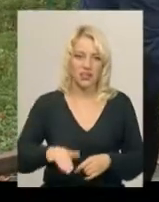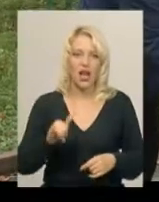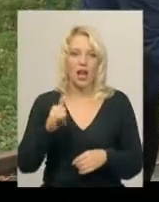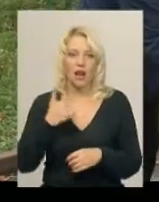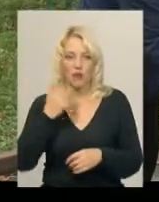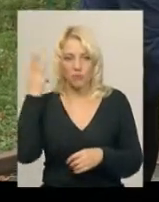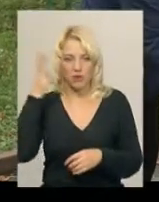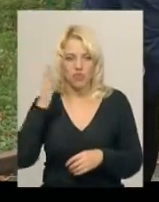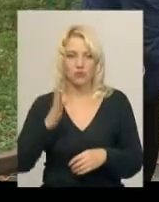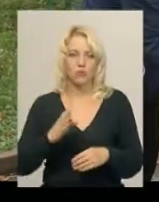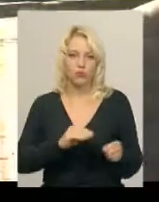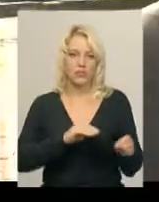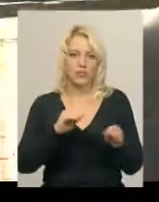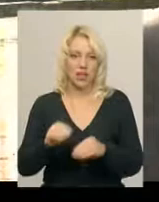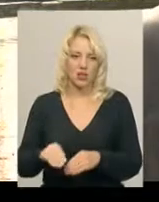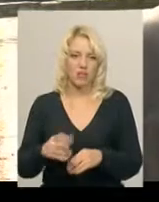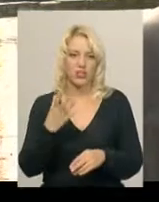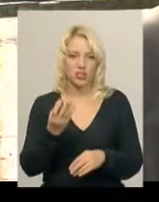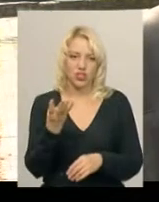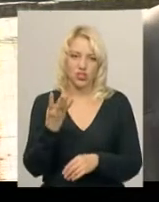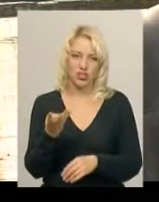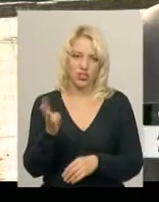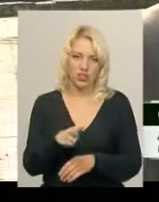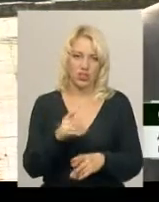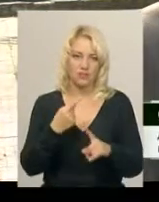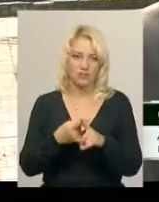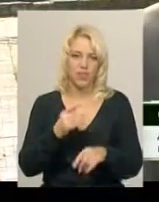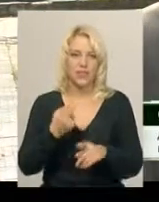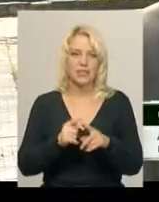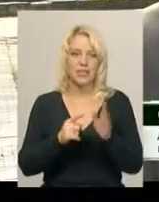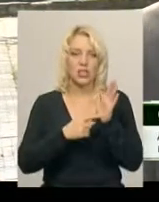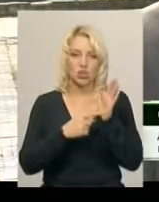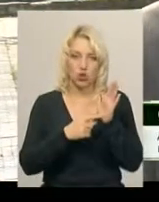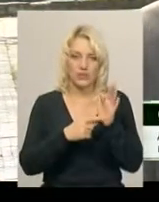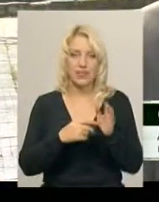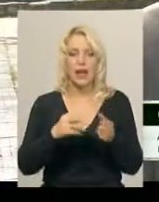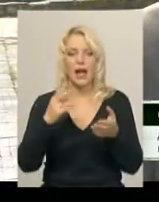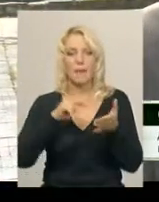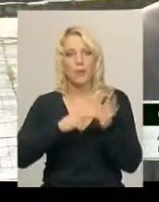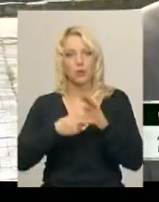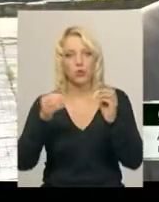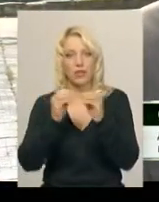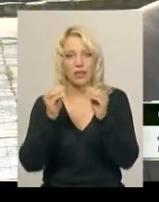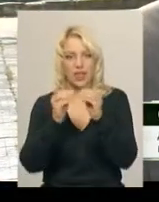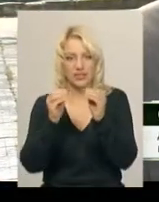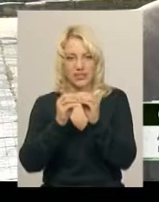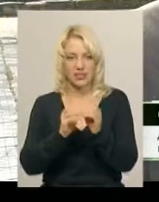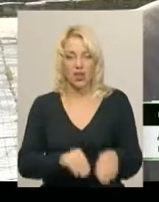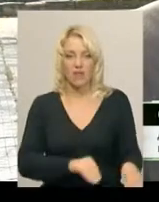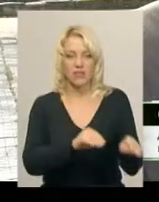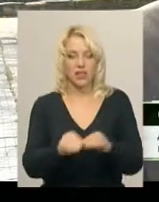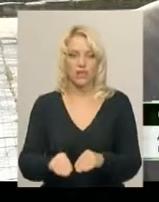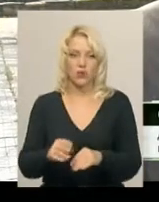Хмельницькому встановлять ще чотири столи. Наразі це шостий стіл з десяти запланованих. Встановлені перші були